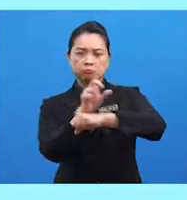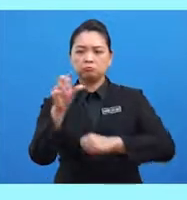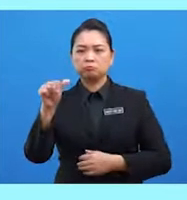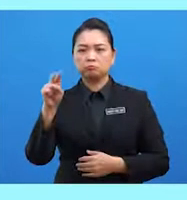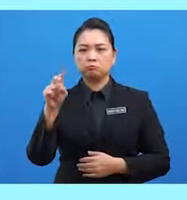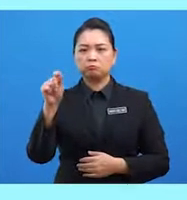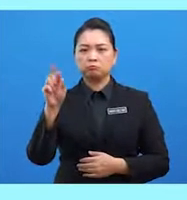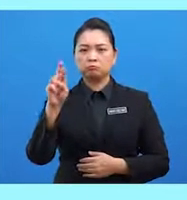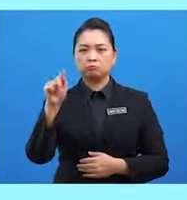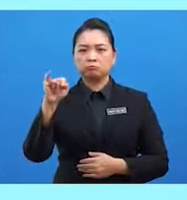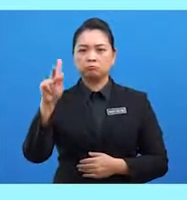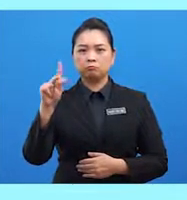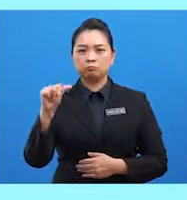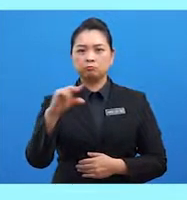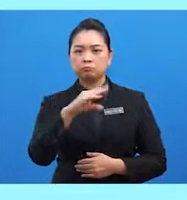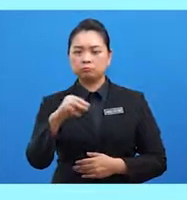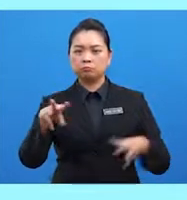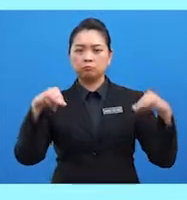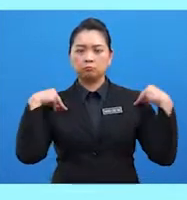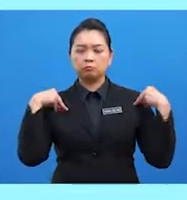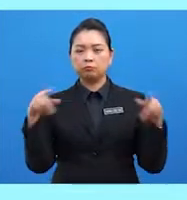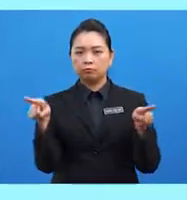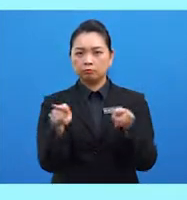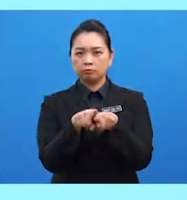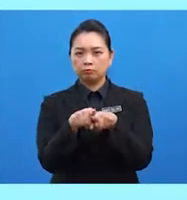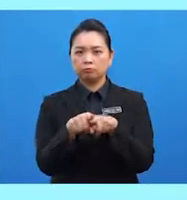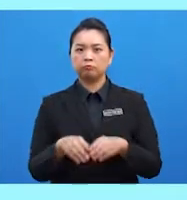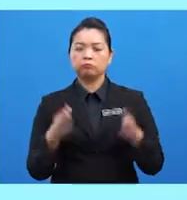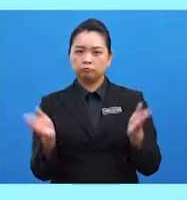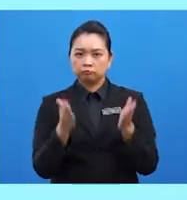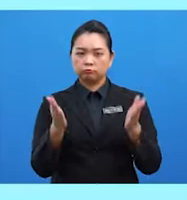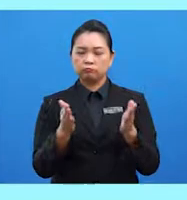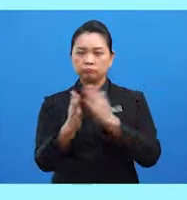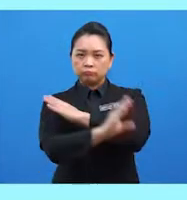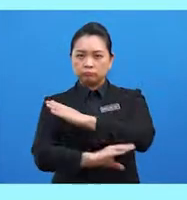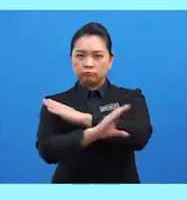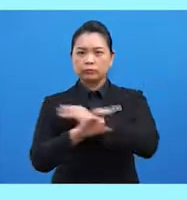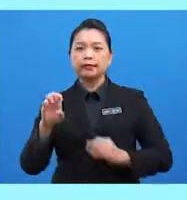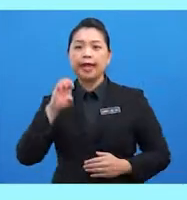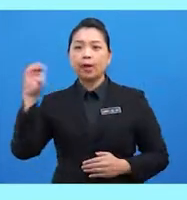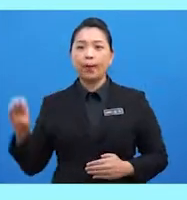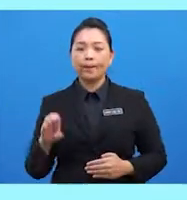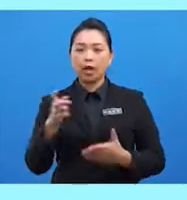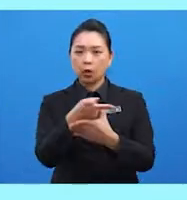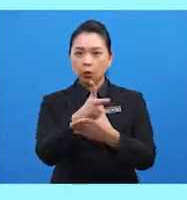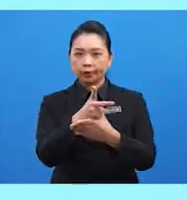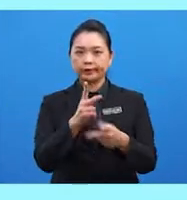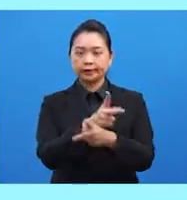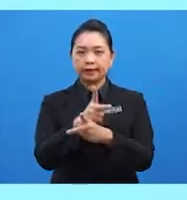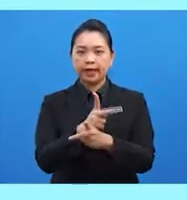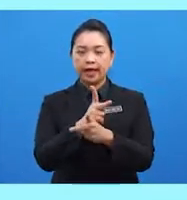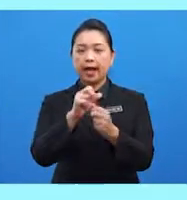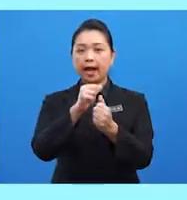benua Antartika menjadi milik bersama. Menggalakkan negara Eropah berkongsi memelihara alam